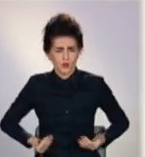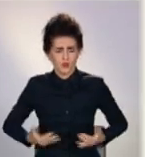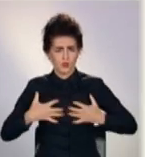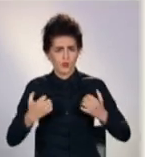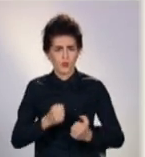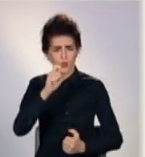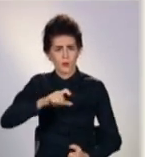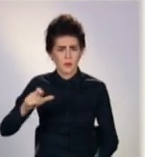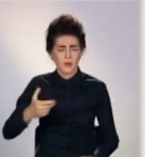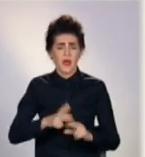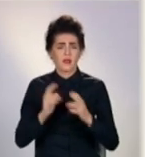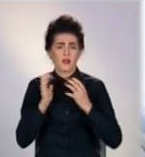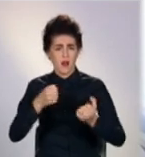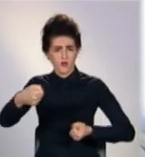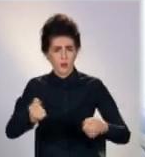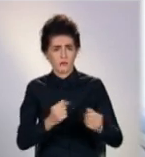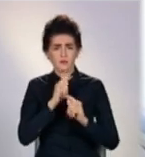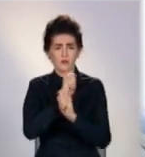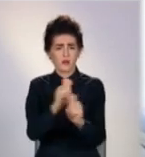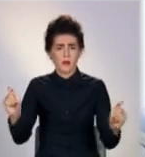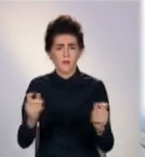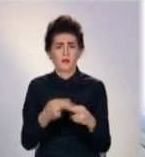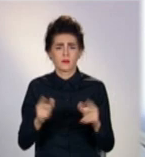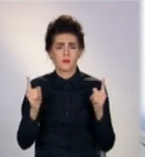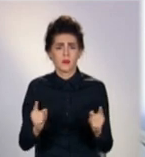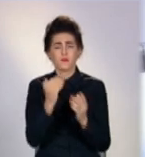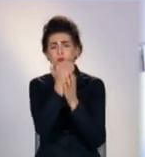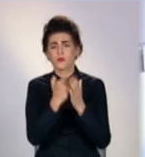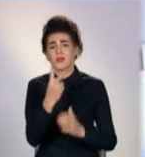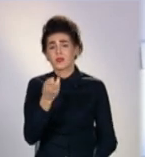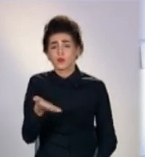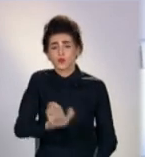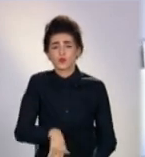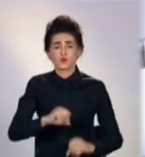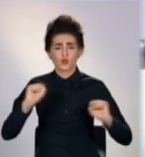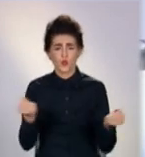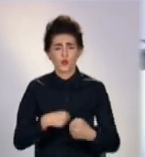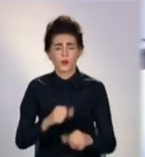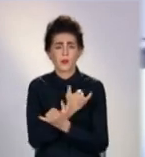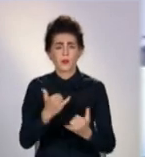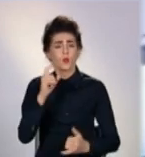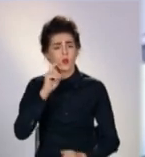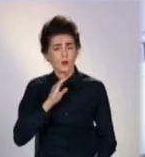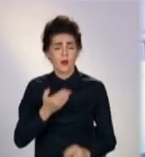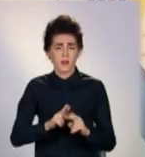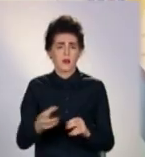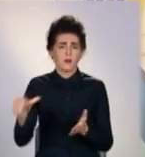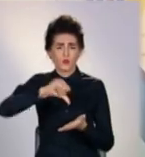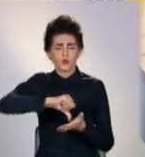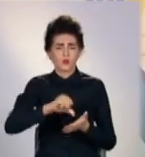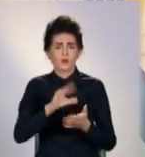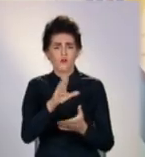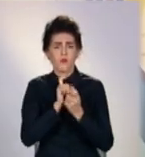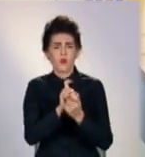людей. Автомобілі, надані медзакладам у межах програми 200 швидких для України, нині активно задіяні в боротьбі з епідемією COVID